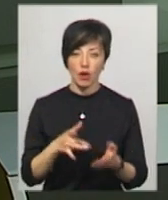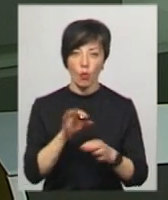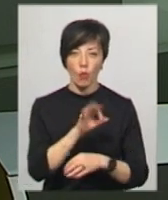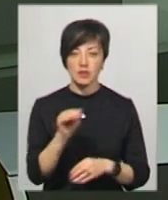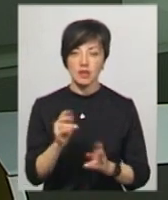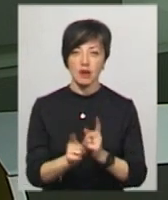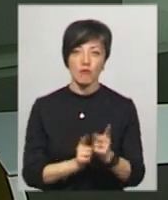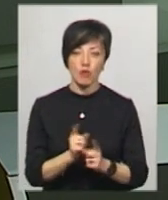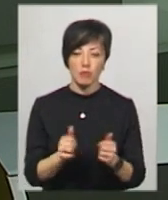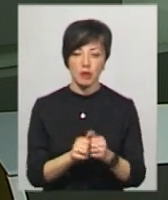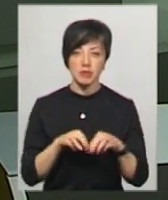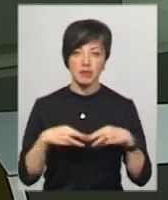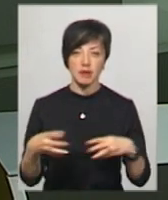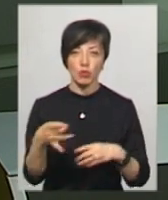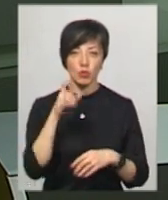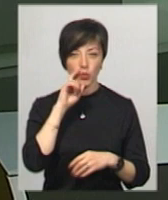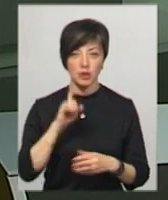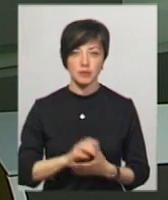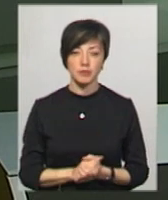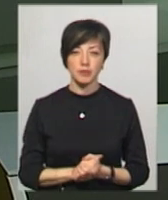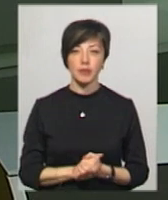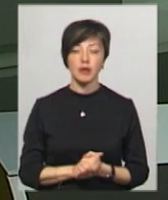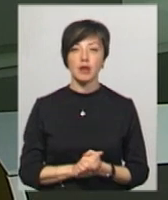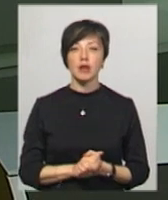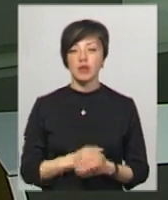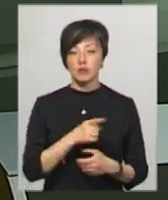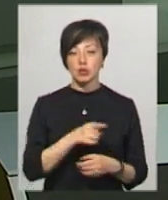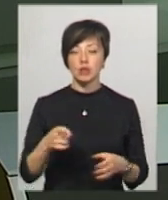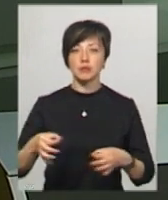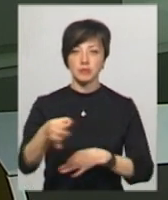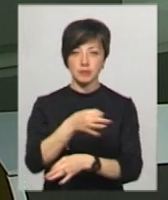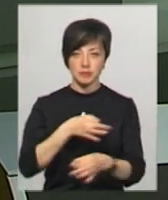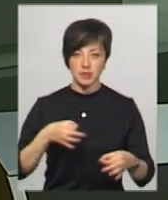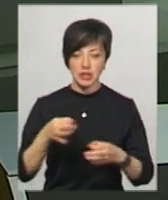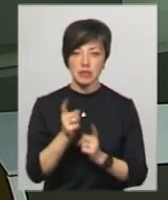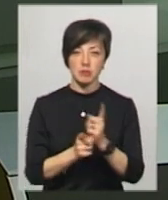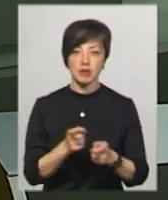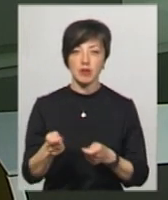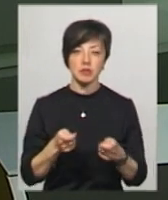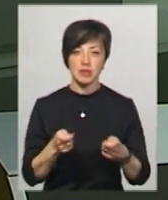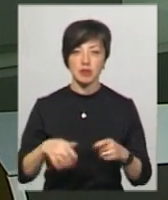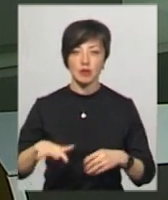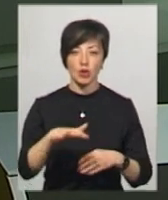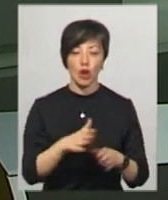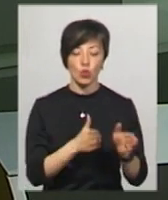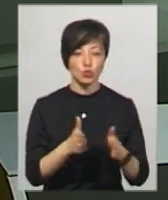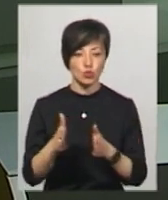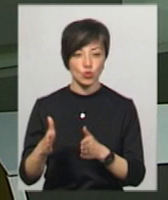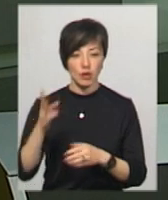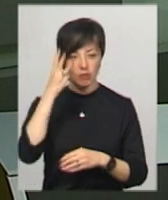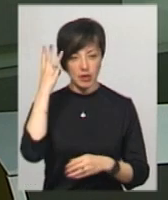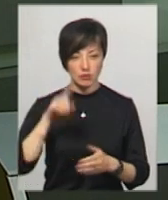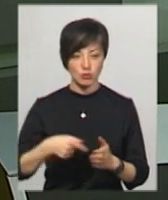офісу реформи при Міністерстві регіонів України Юрій Ганущак під час Круглого столу зміни в адміністративно-територіальному устрої у